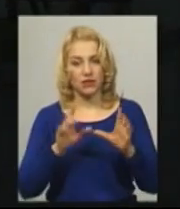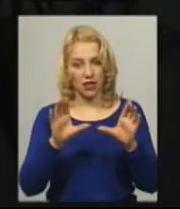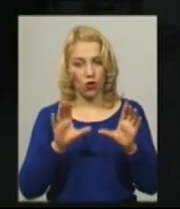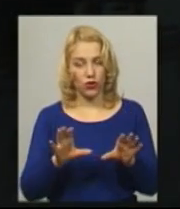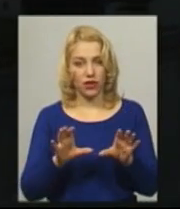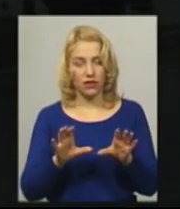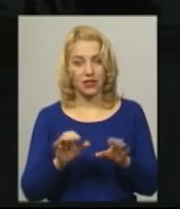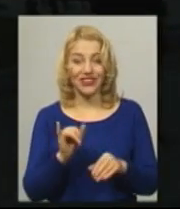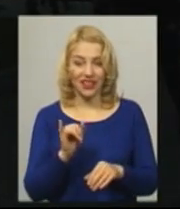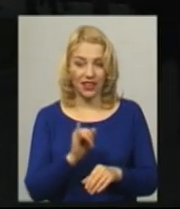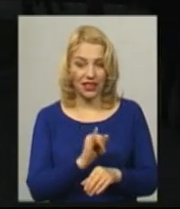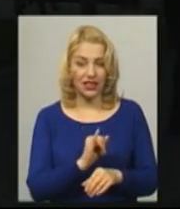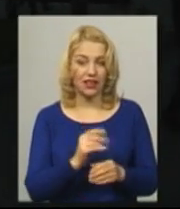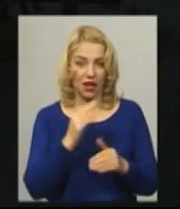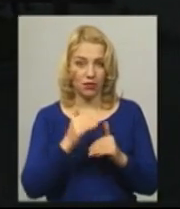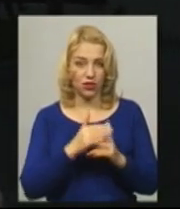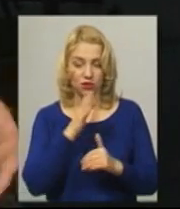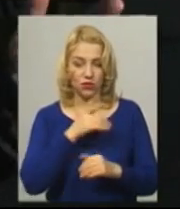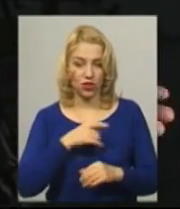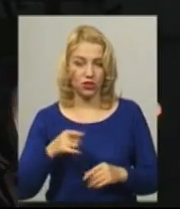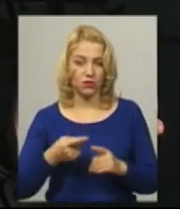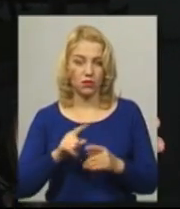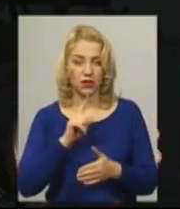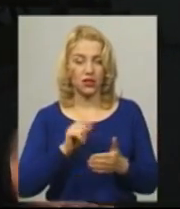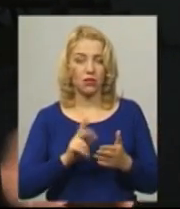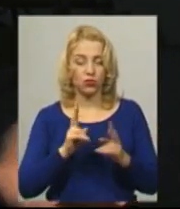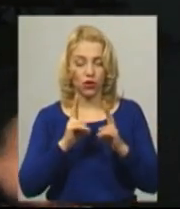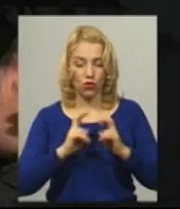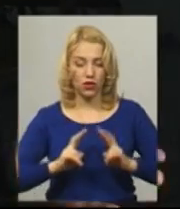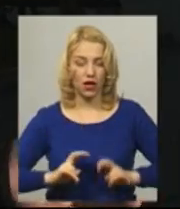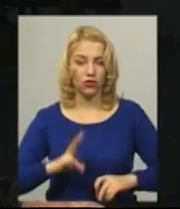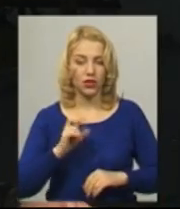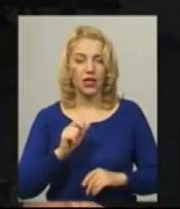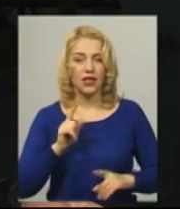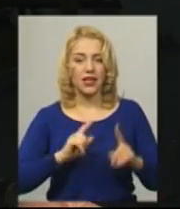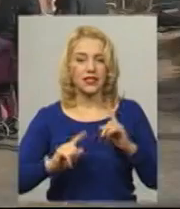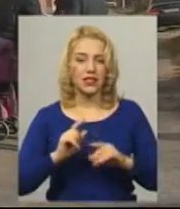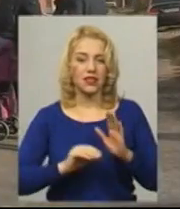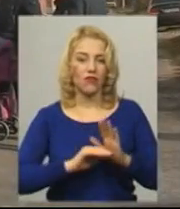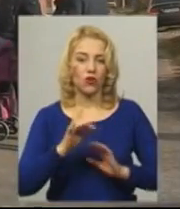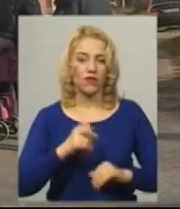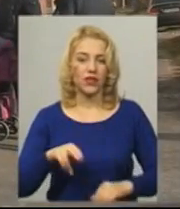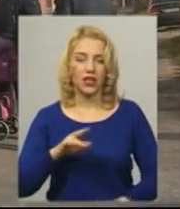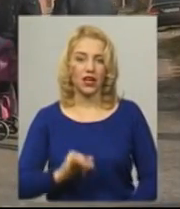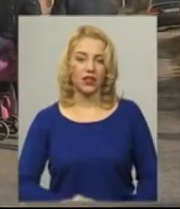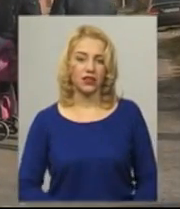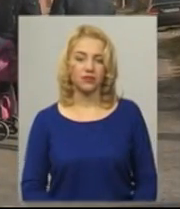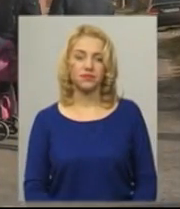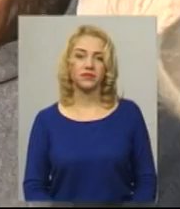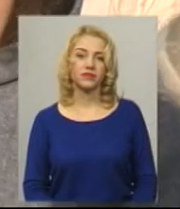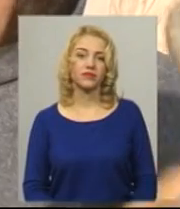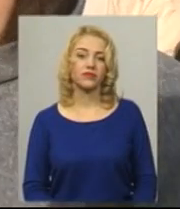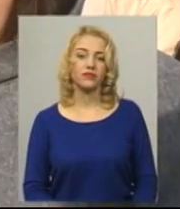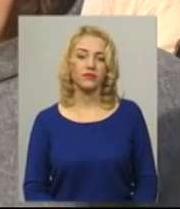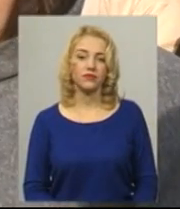і найближчим часом це питання буде розглянуто на сесії Верховної Ради. Неля Шпулак, Віктор Кривий,